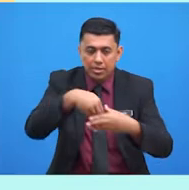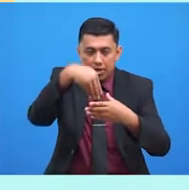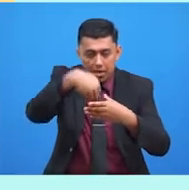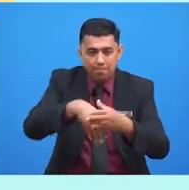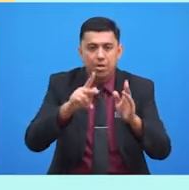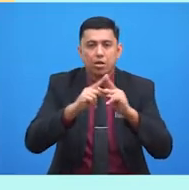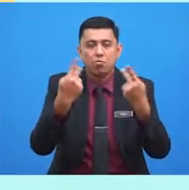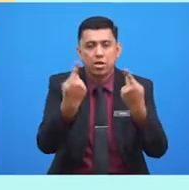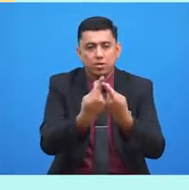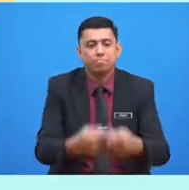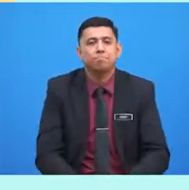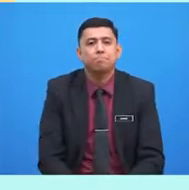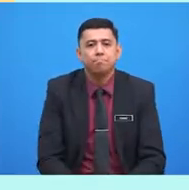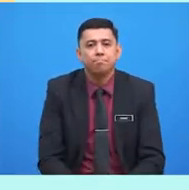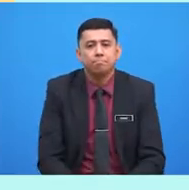keluarga.